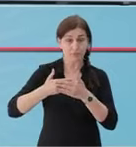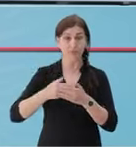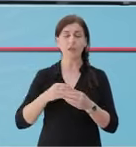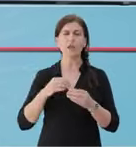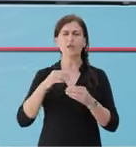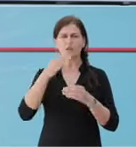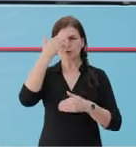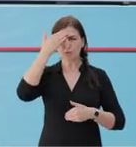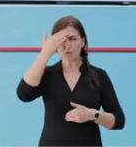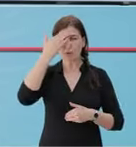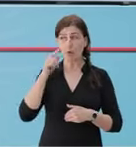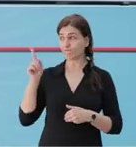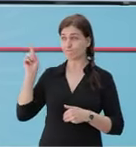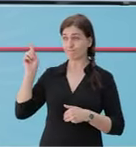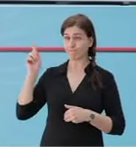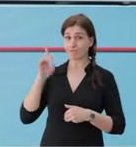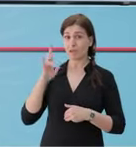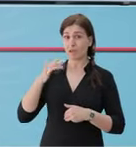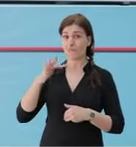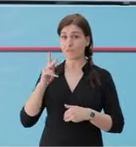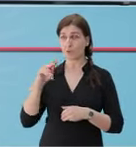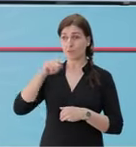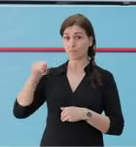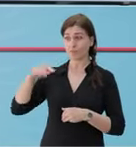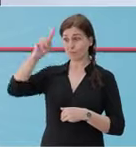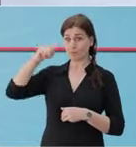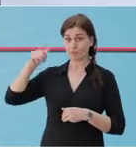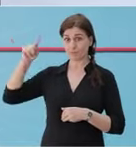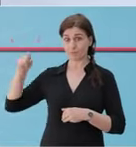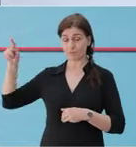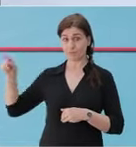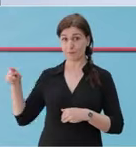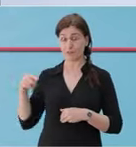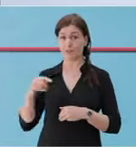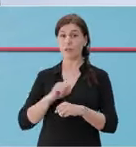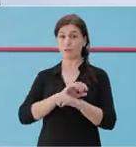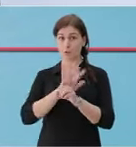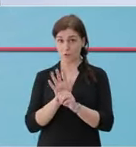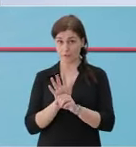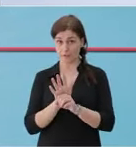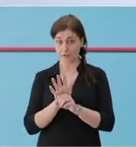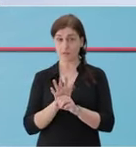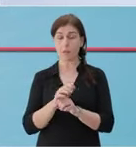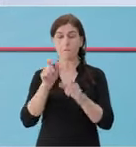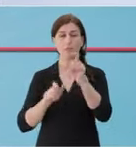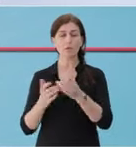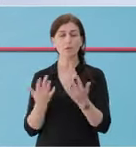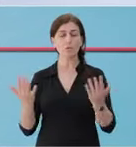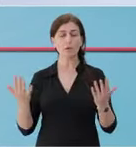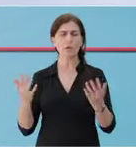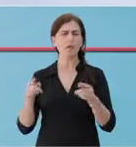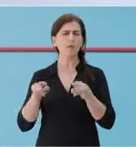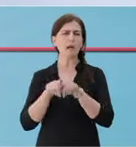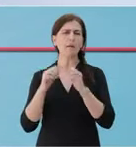curin e këti infekcioni në grafikun e shpëndarjes rasteve të dyshuara dhe të konfirmuara me SARS-CoV-2 si pasdidve,